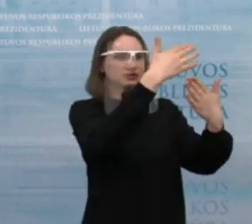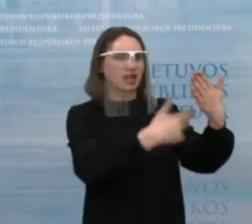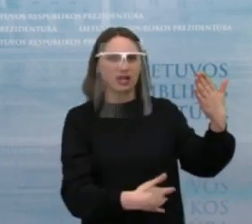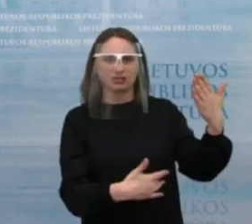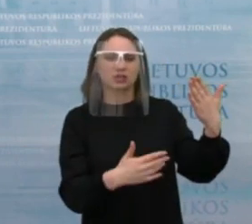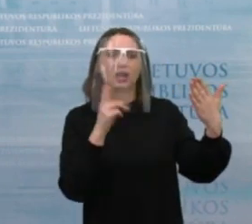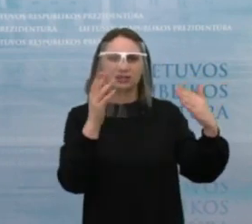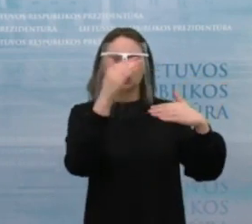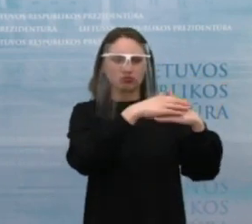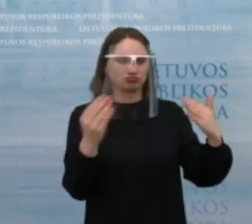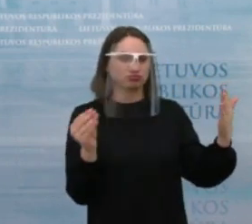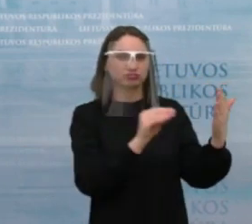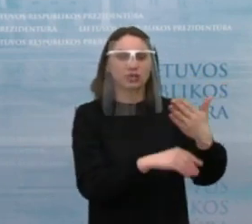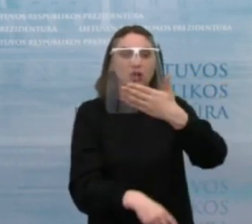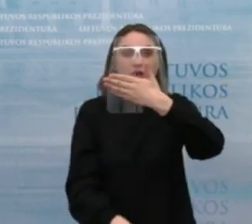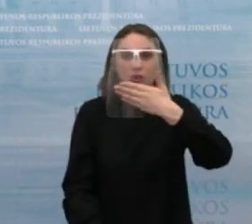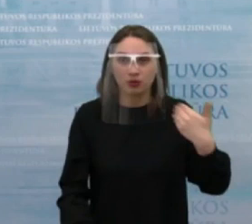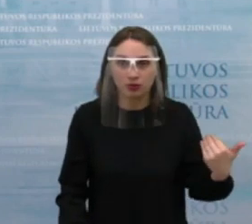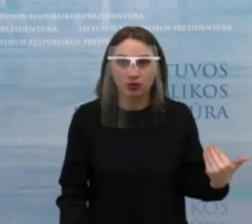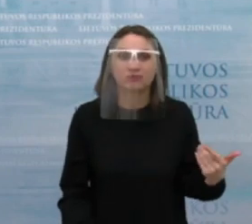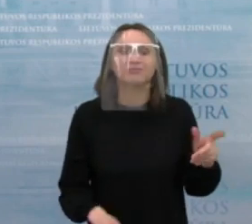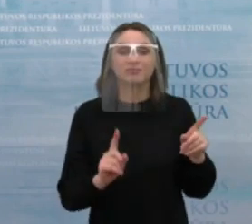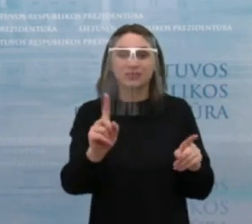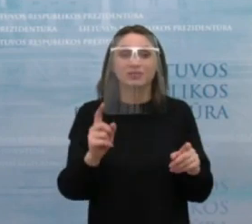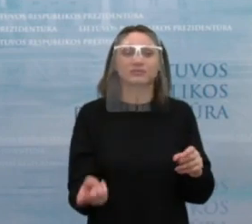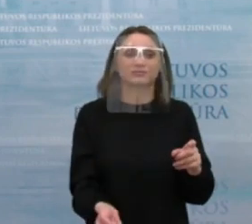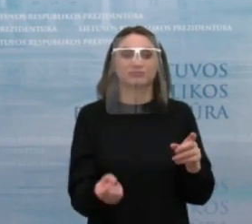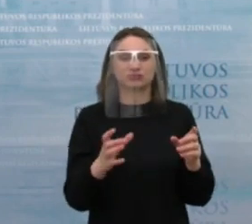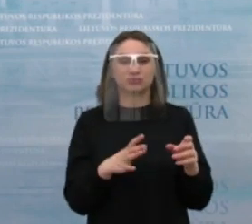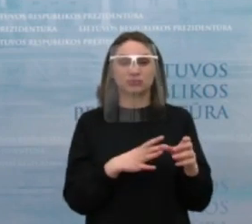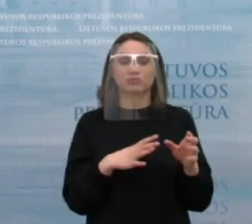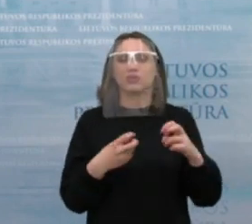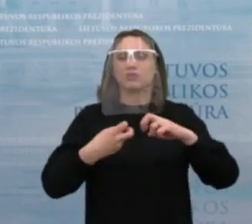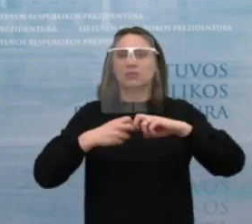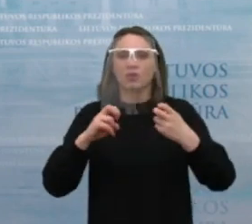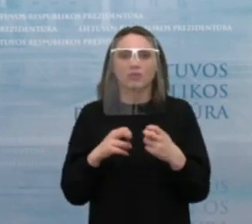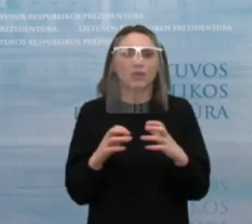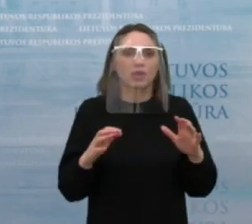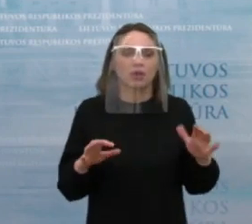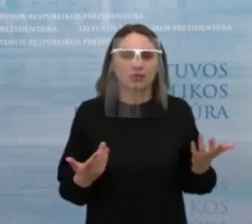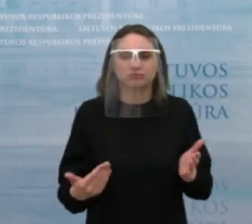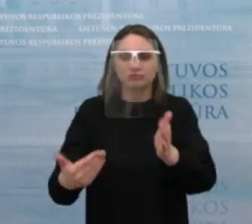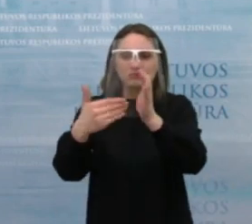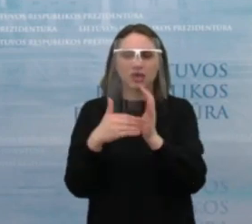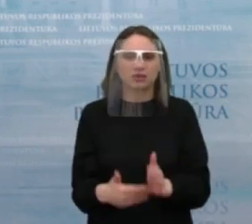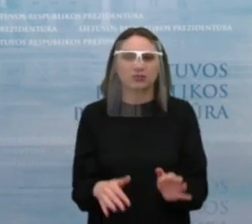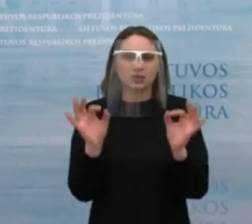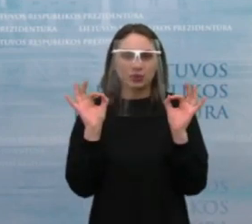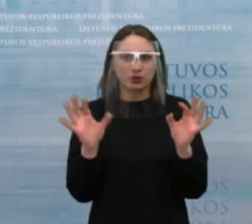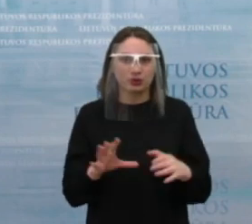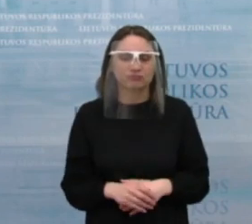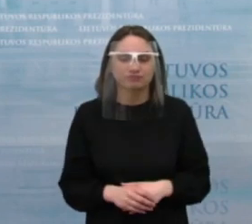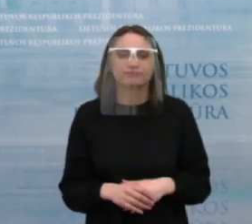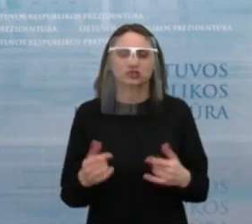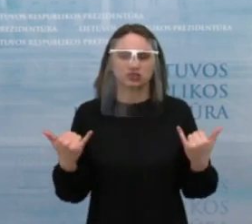įsarašą, tačiau tiesioginės asąjas turėdami su tais, kurie nukentėjo, negaudavo paramos. Tai tas sprendimas